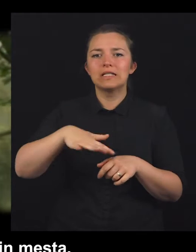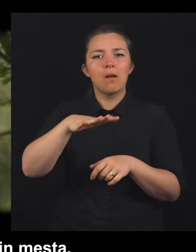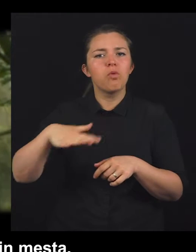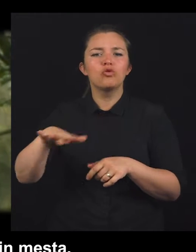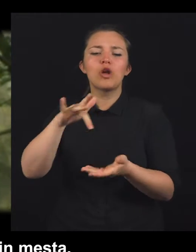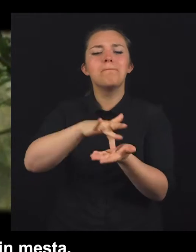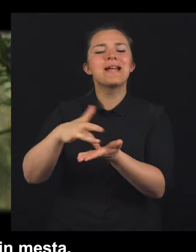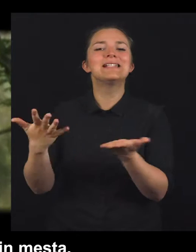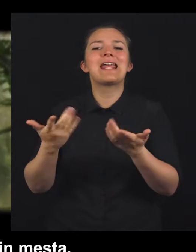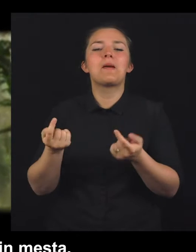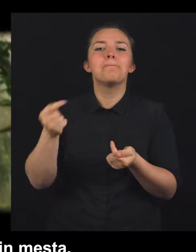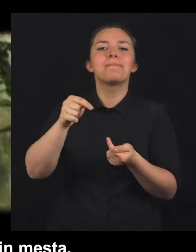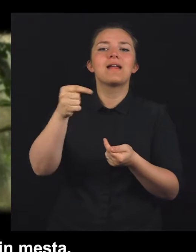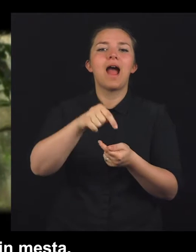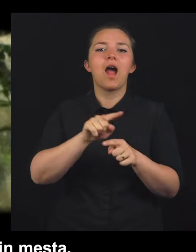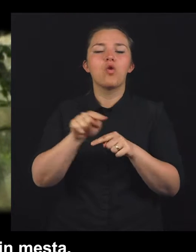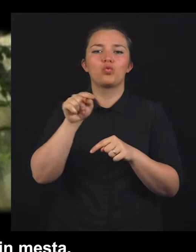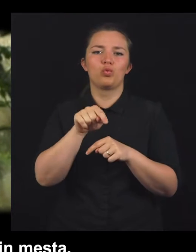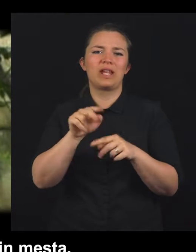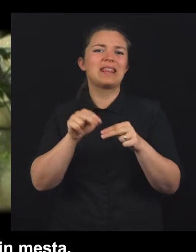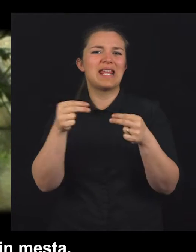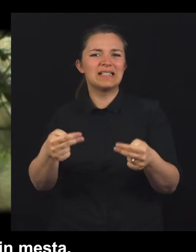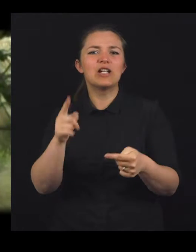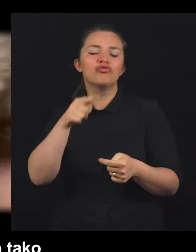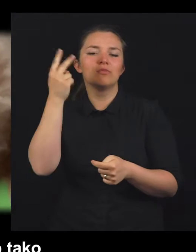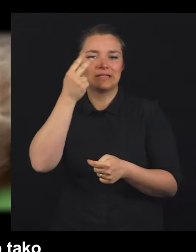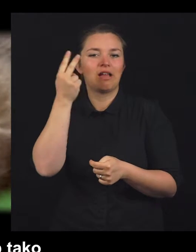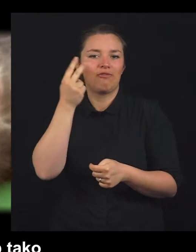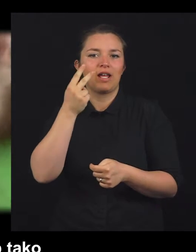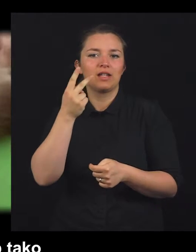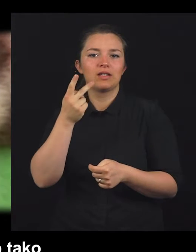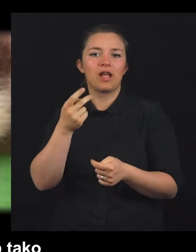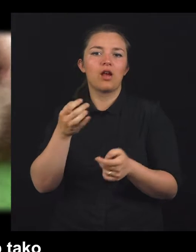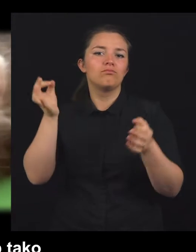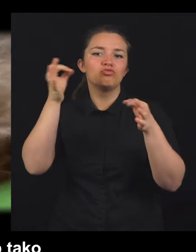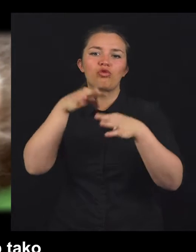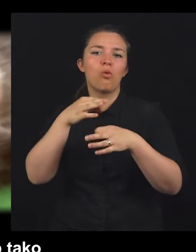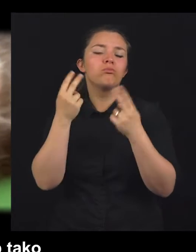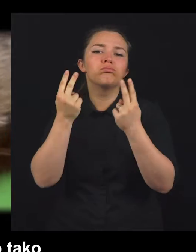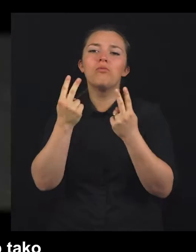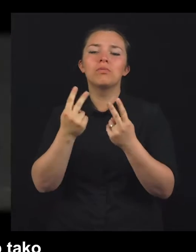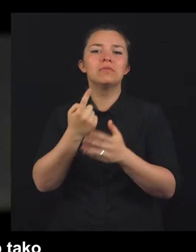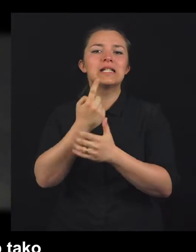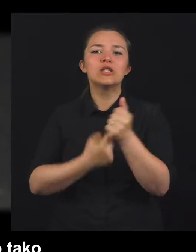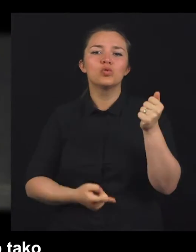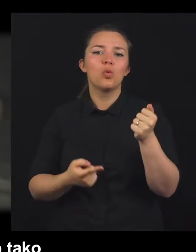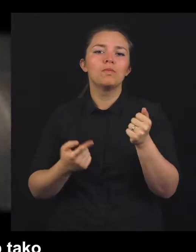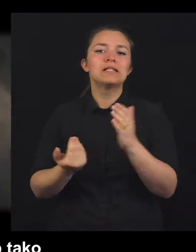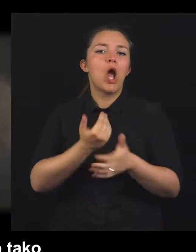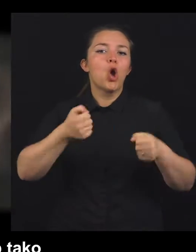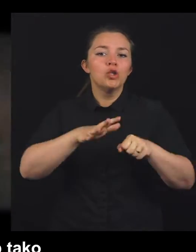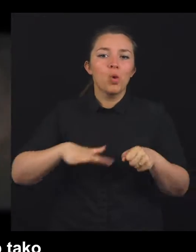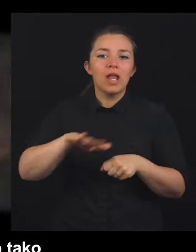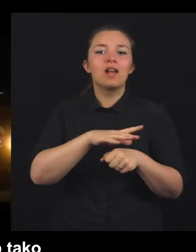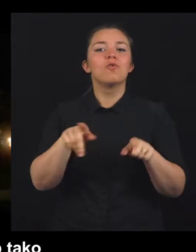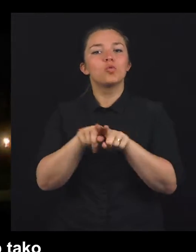posamezna mesta, kjer prihaja do teh nesreč in se vede, žal, pomembnih izgub tako